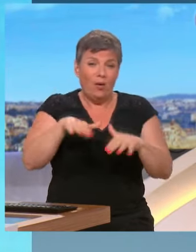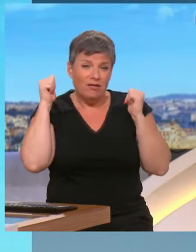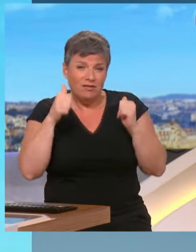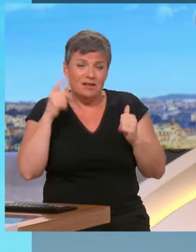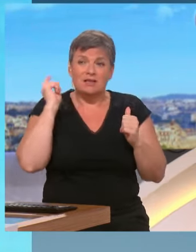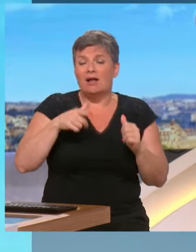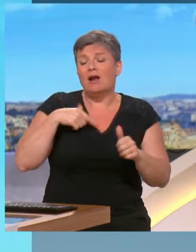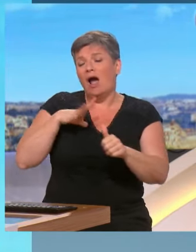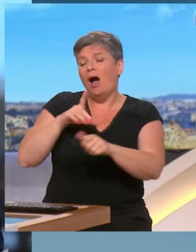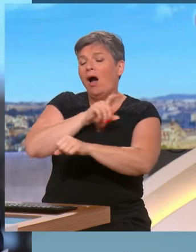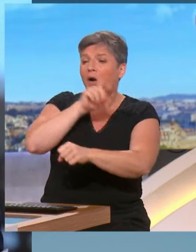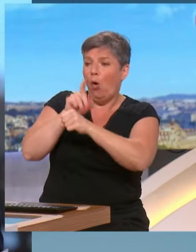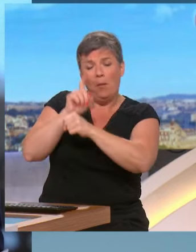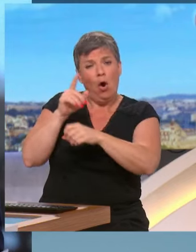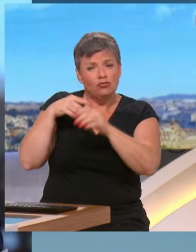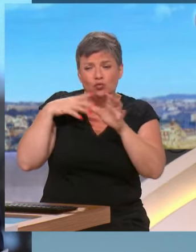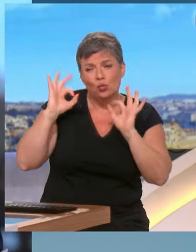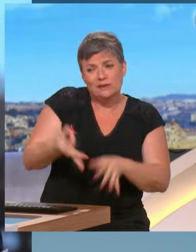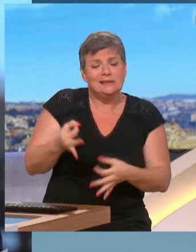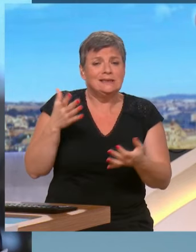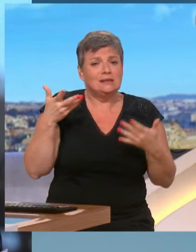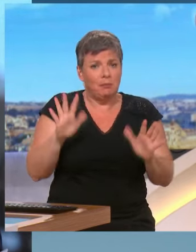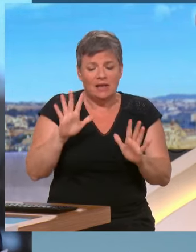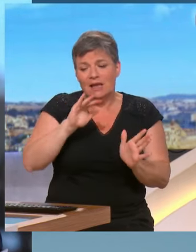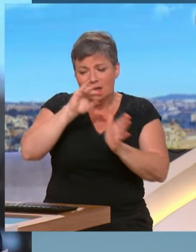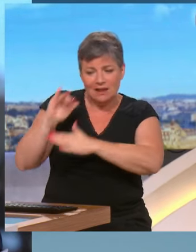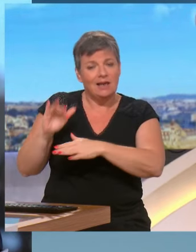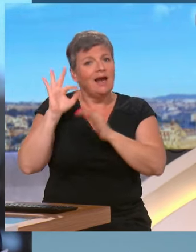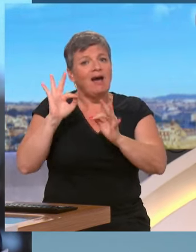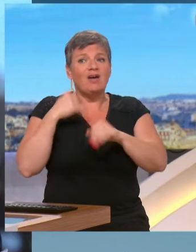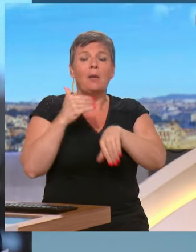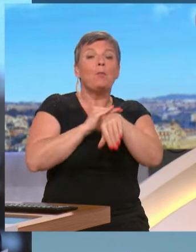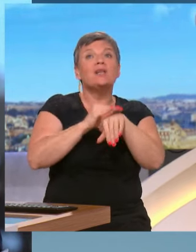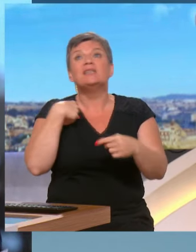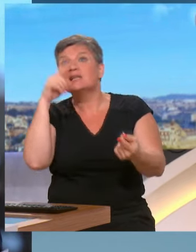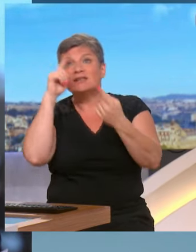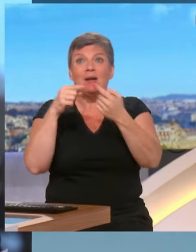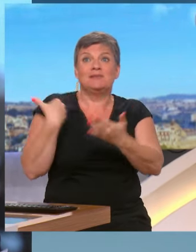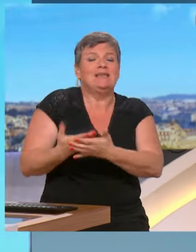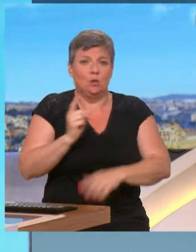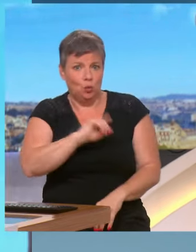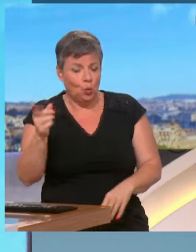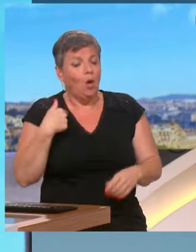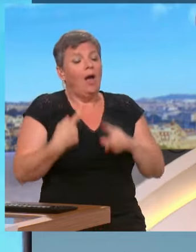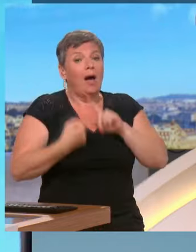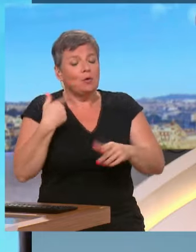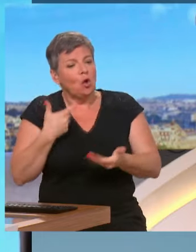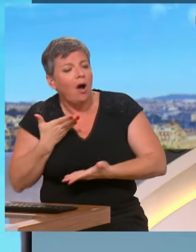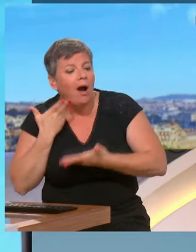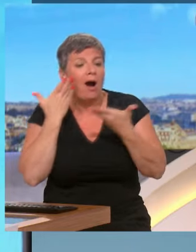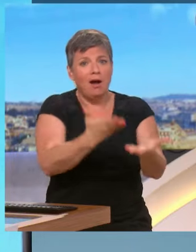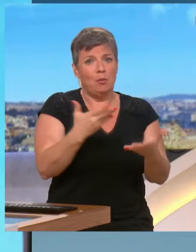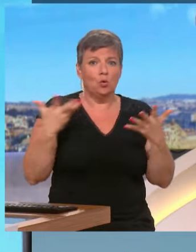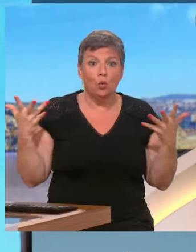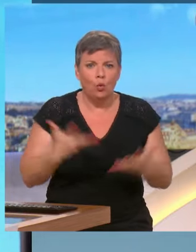'autres choses à reprocher par ailleurs à Fabien Roussel, mais qu'au-delà des invectifs politiques, moi, je ne fais pas de la politique pour ça. Ce qui m'intéresse, c'est les réponses qu'on apporte concrètes aux gens.